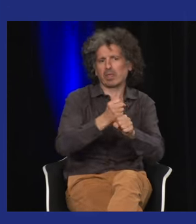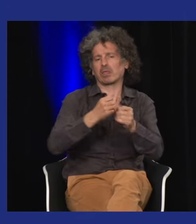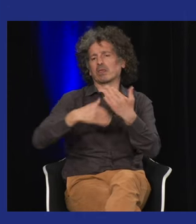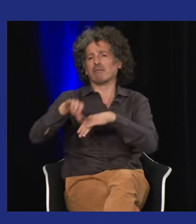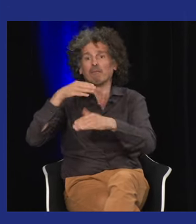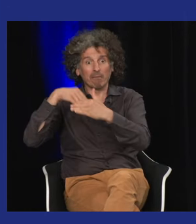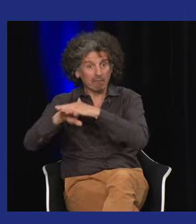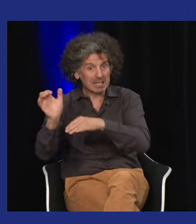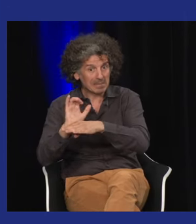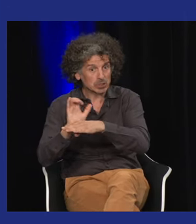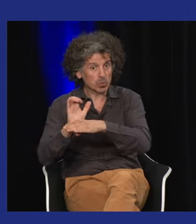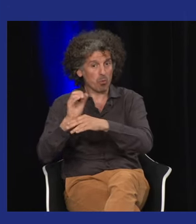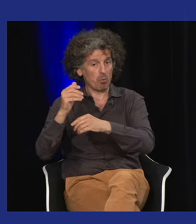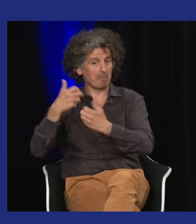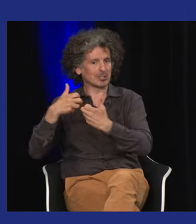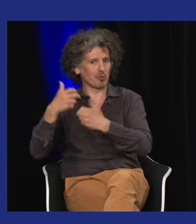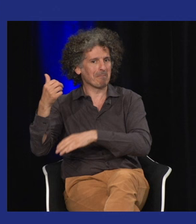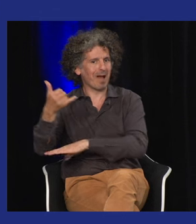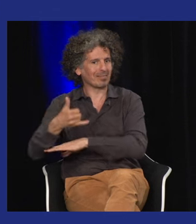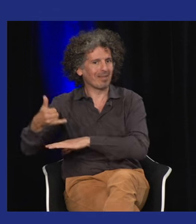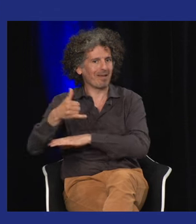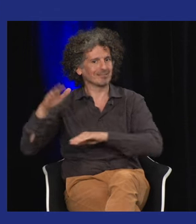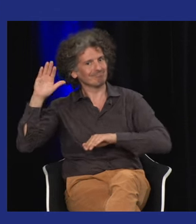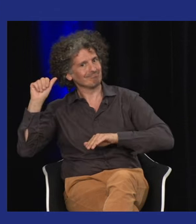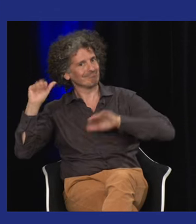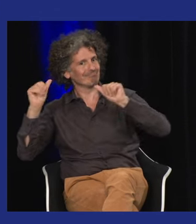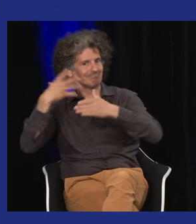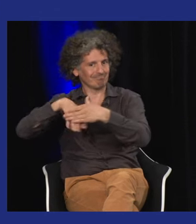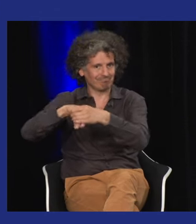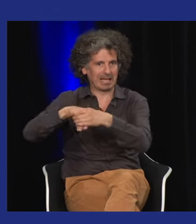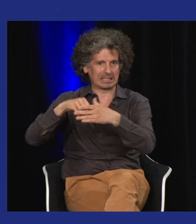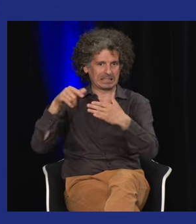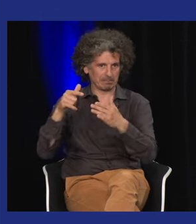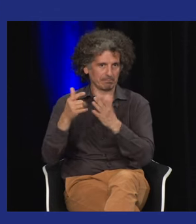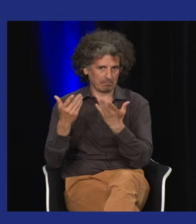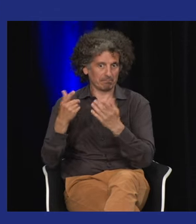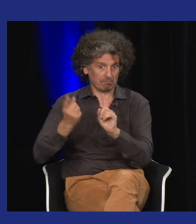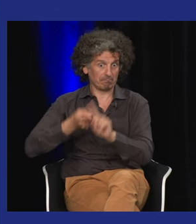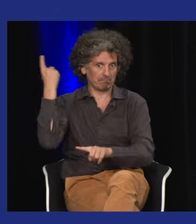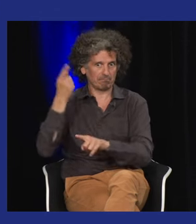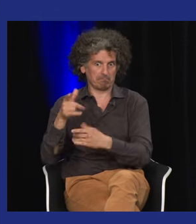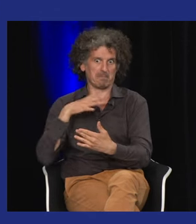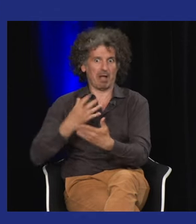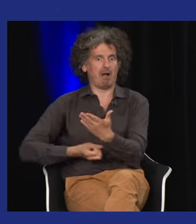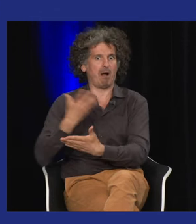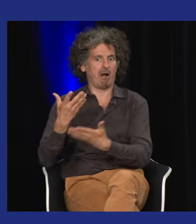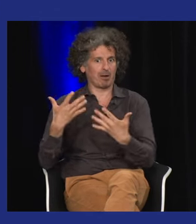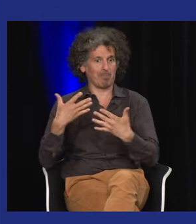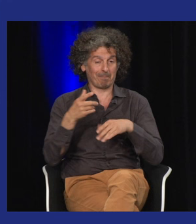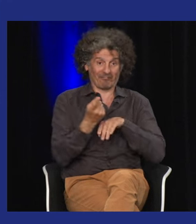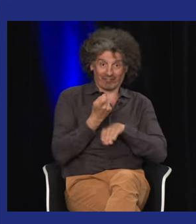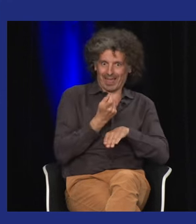associations qui sont créées des associations culturelles des émissions Marie-Thérèse Lillier avec Mémant La Parole par exemple